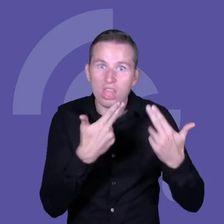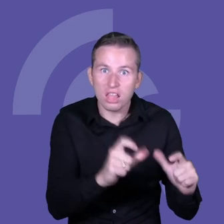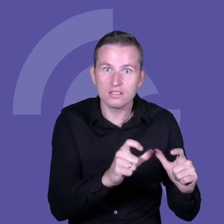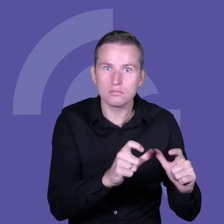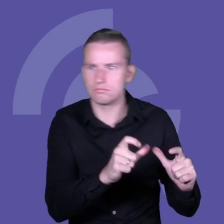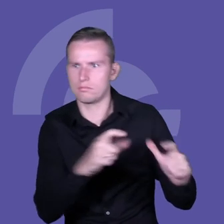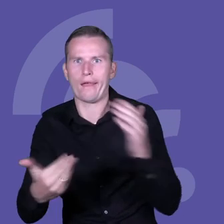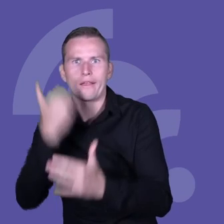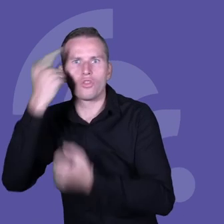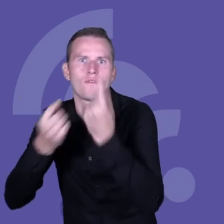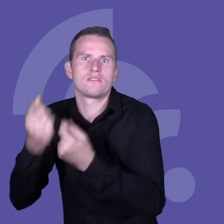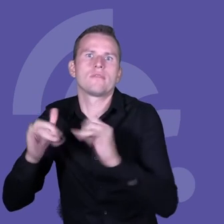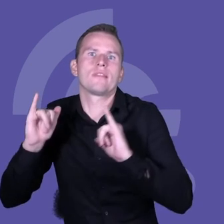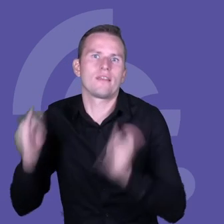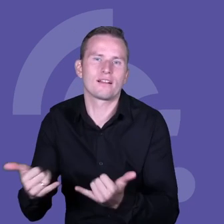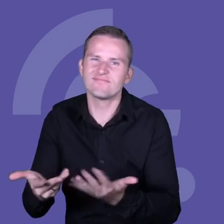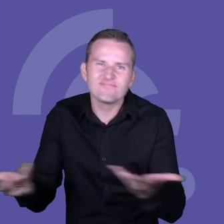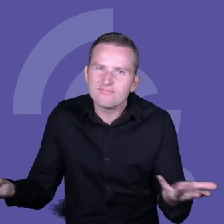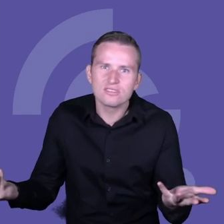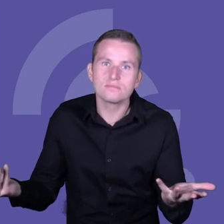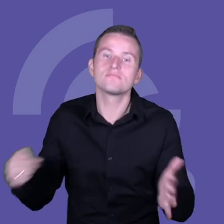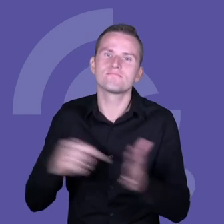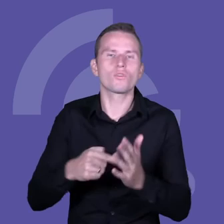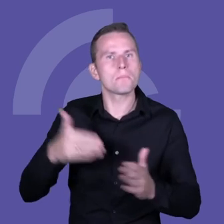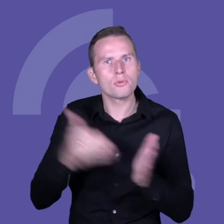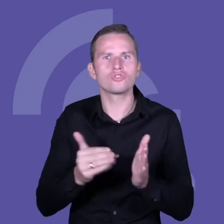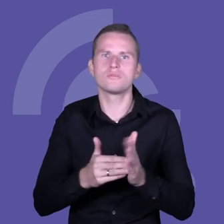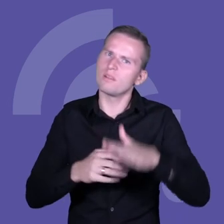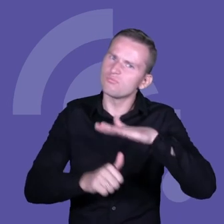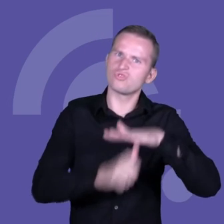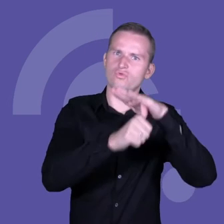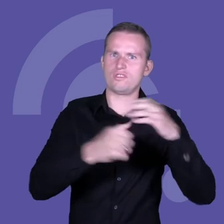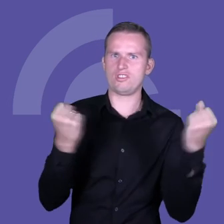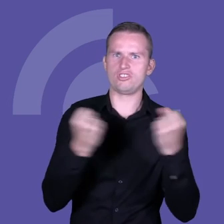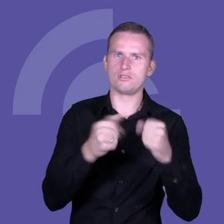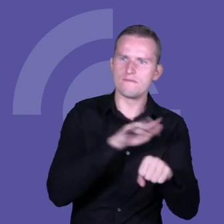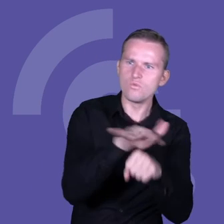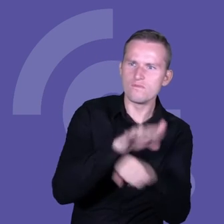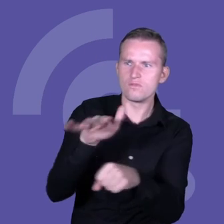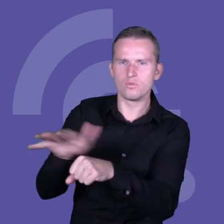bez zakrzewionej tam kultury innowacyjnej i silnego przywództwa w tym całym procesie prowadzenia